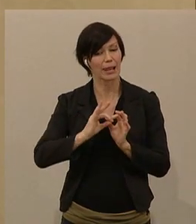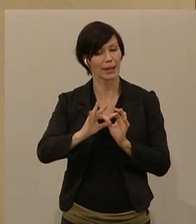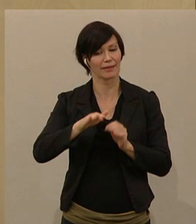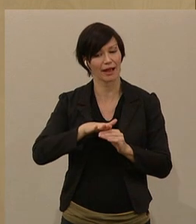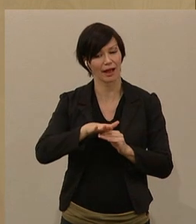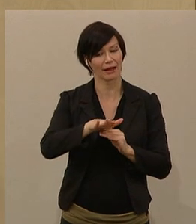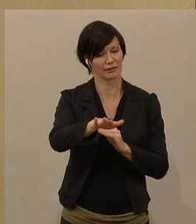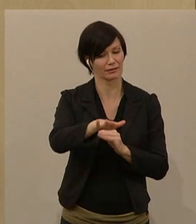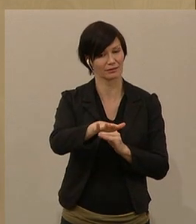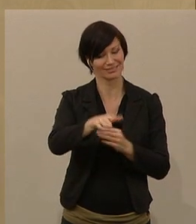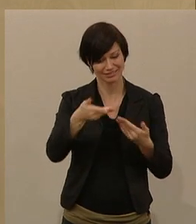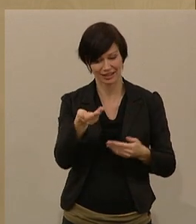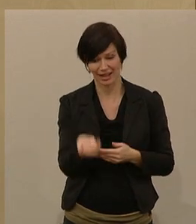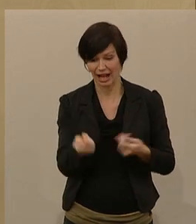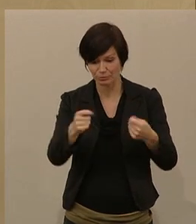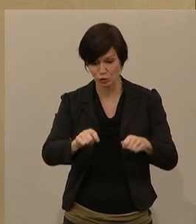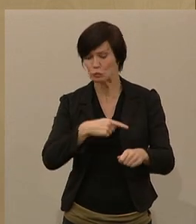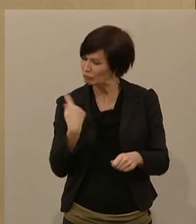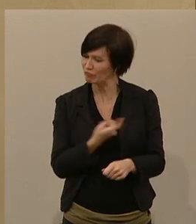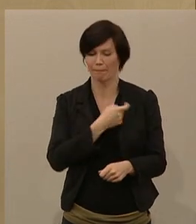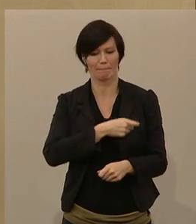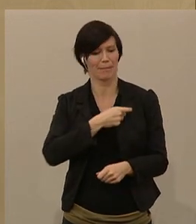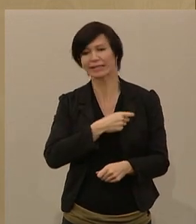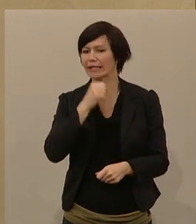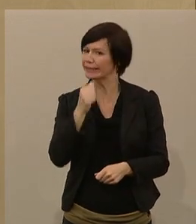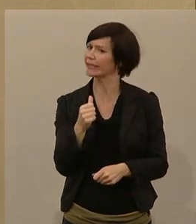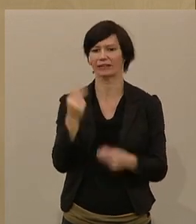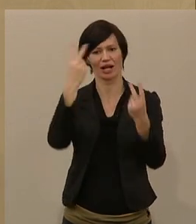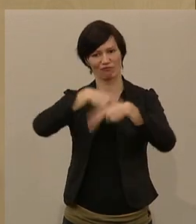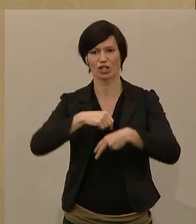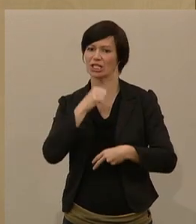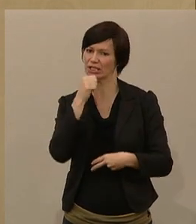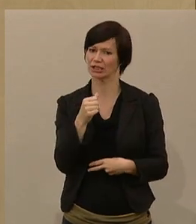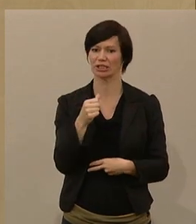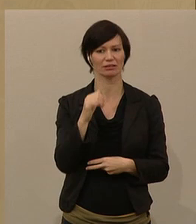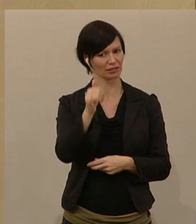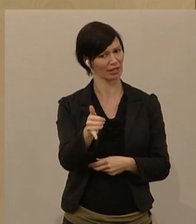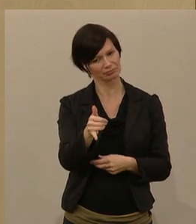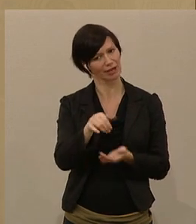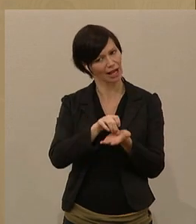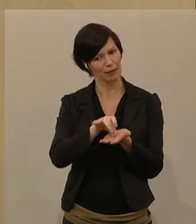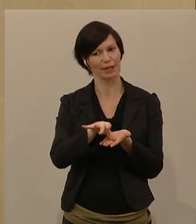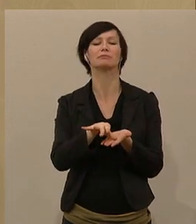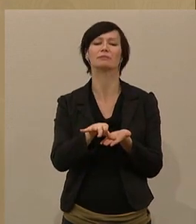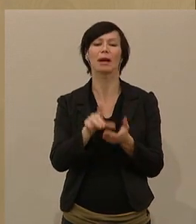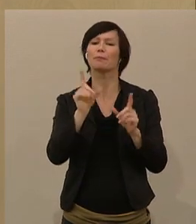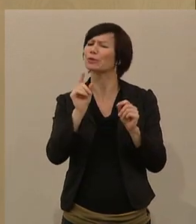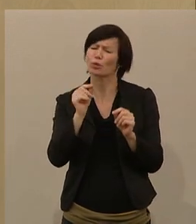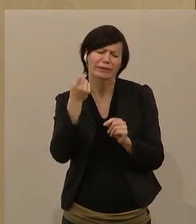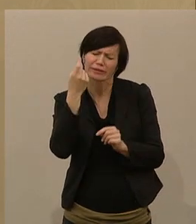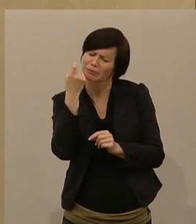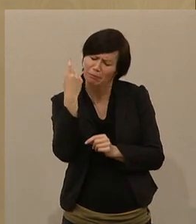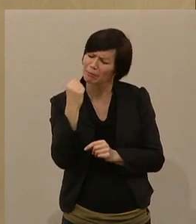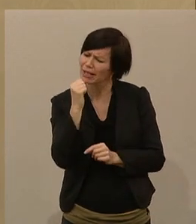diesem Gehaltsabschluss nicht zustimmen werde, dann hat das nichts mit mangelnder Wertschätzung gegenüber den Beamten und